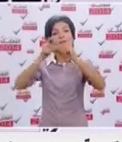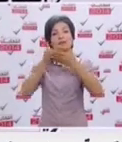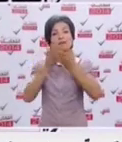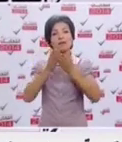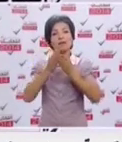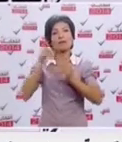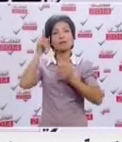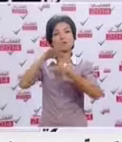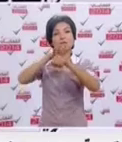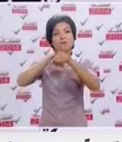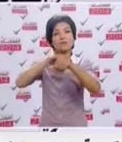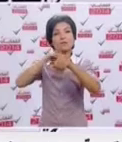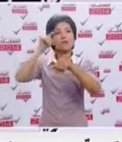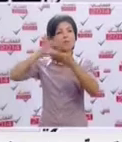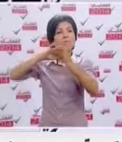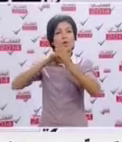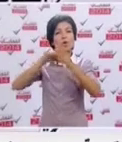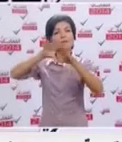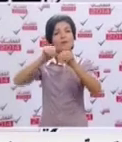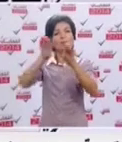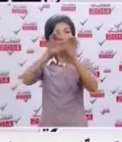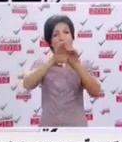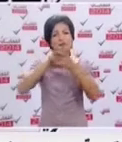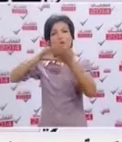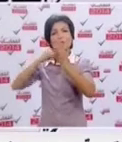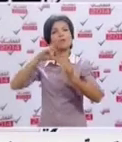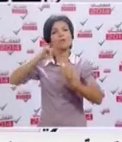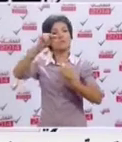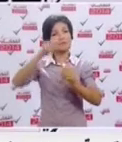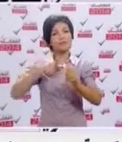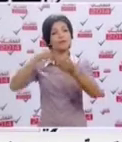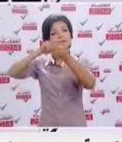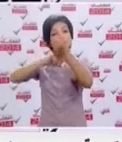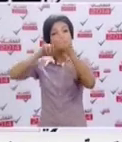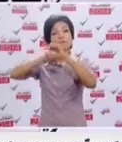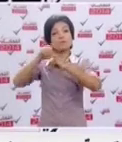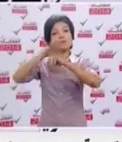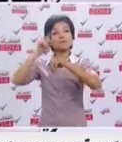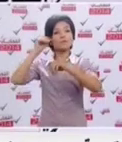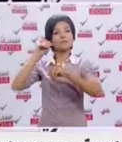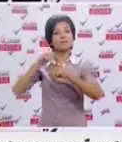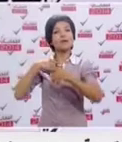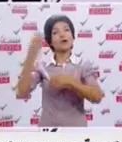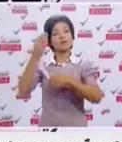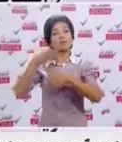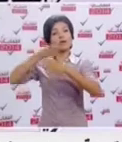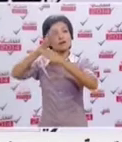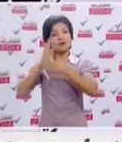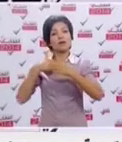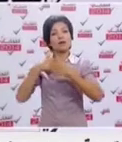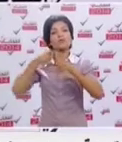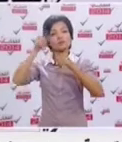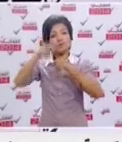أمتعكم يا أبناء عمومتي ويا أهلي ويا ناسي راني مني وإليكم هنا سيدي بوزيد تناديكم وأنا مستعد إداية